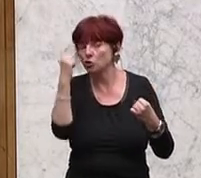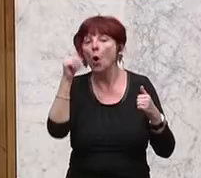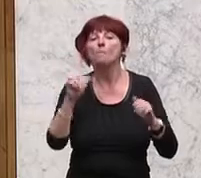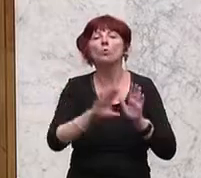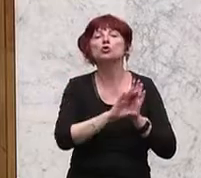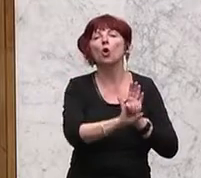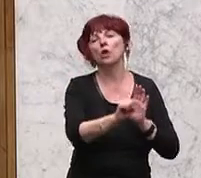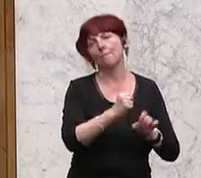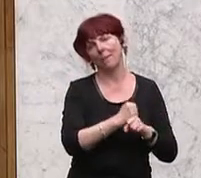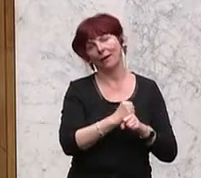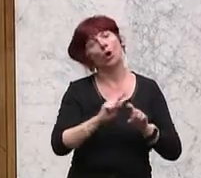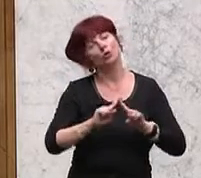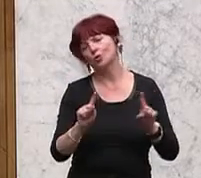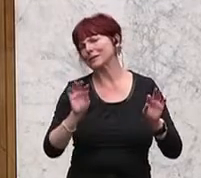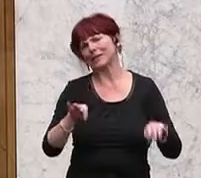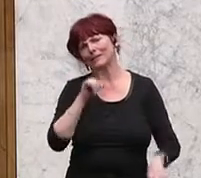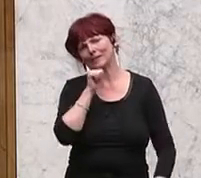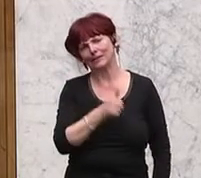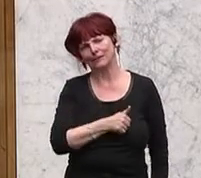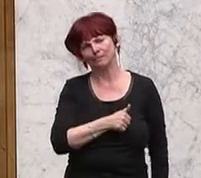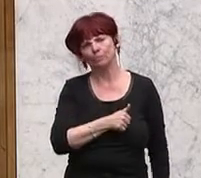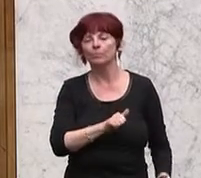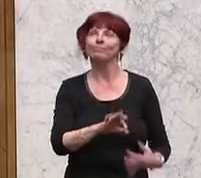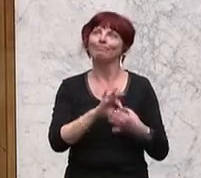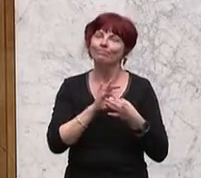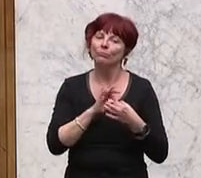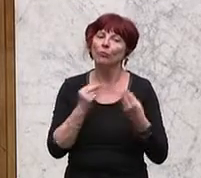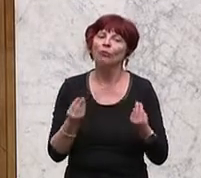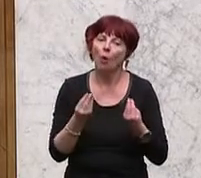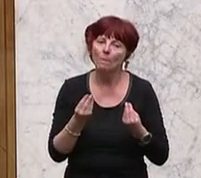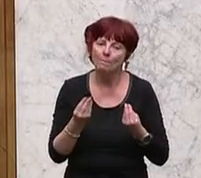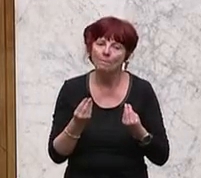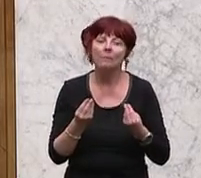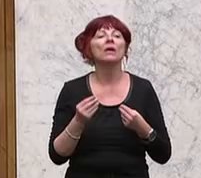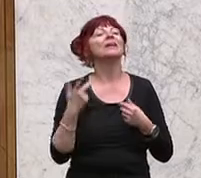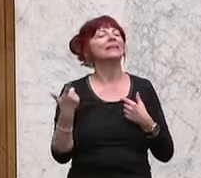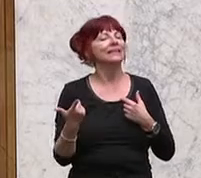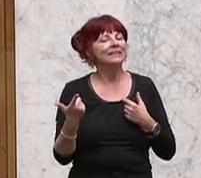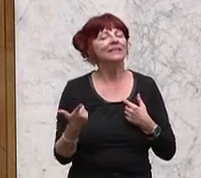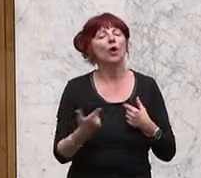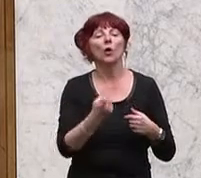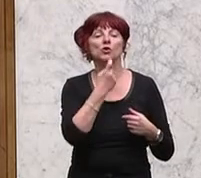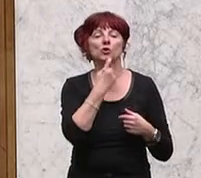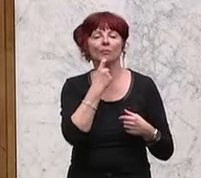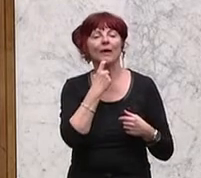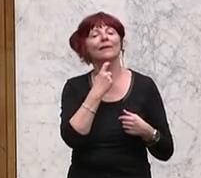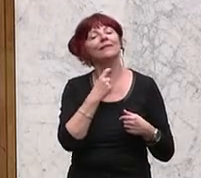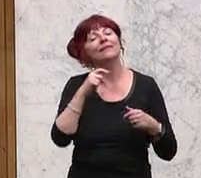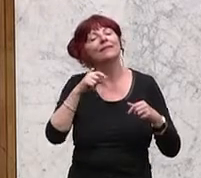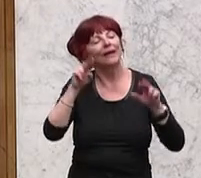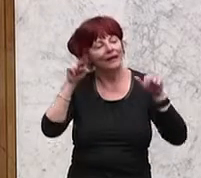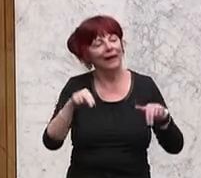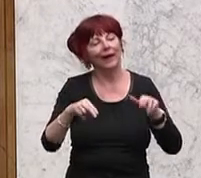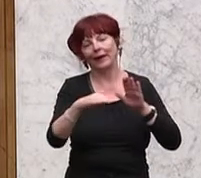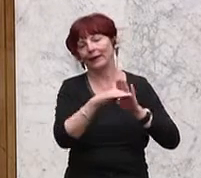nicht. Hintergrund ist eine Konsumentenschutzrichtlinie der EU, umgesetzt in Österreich mit dem